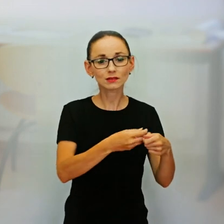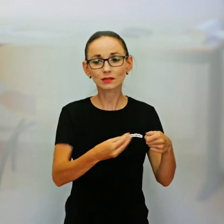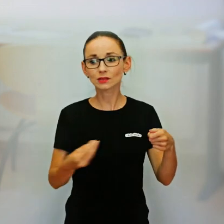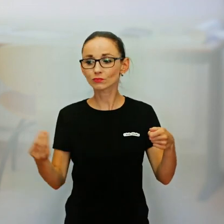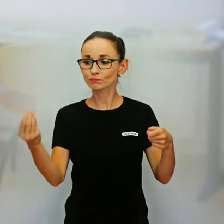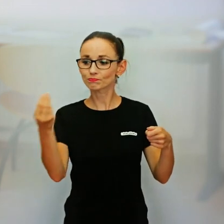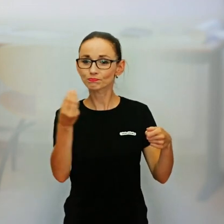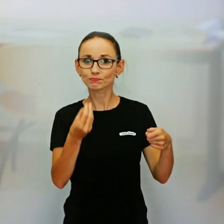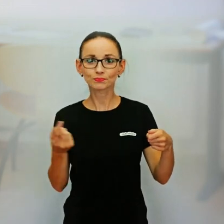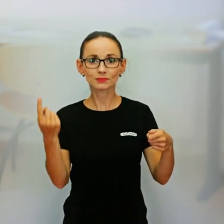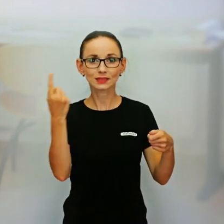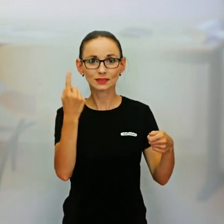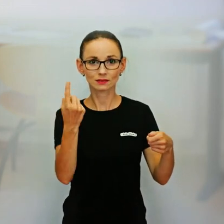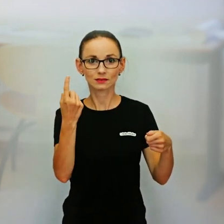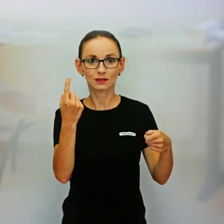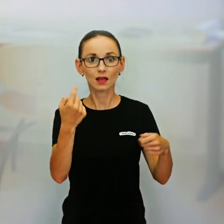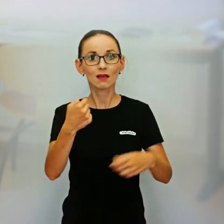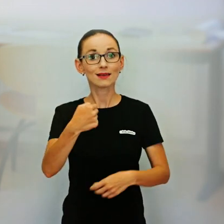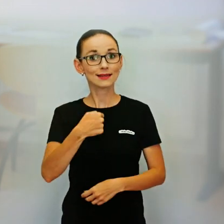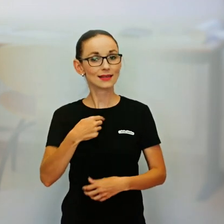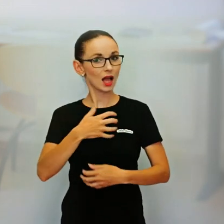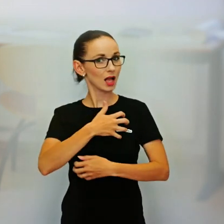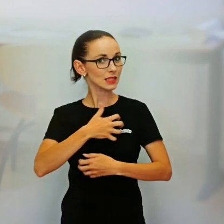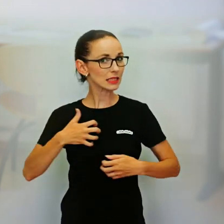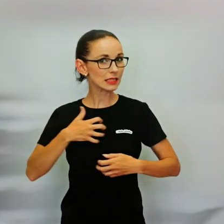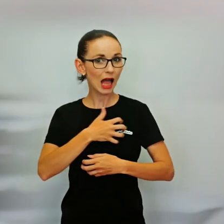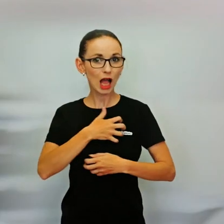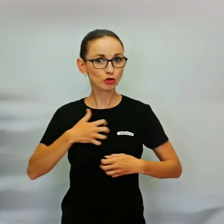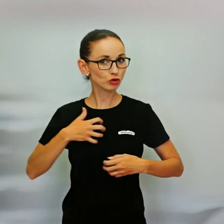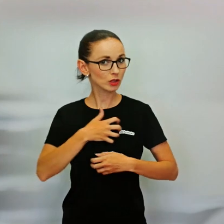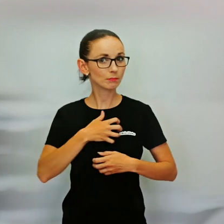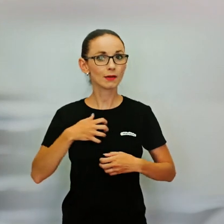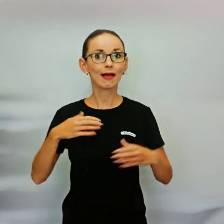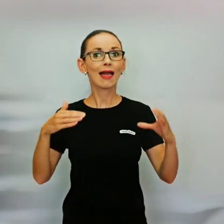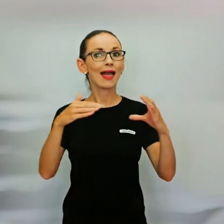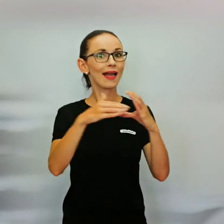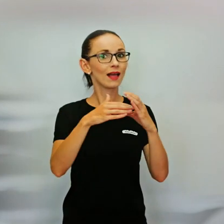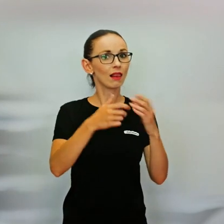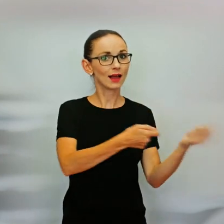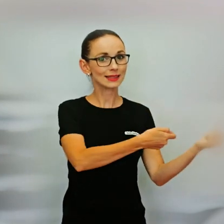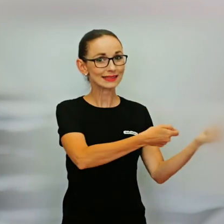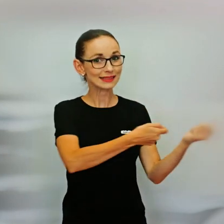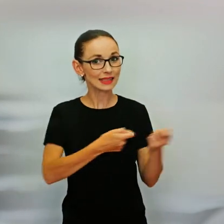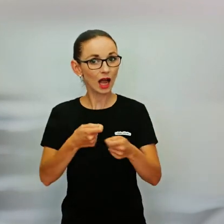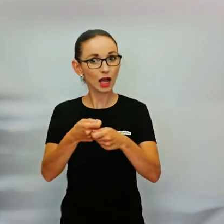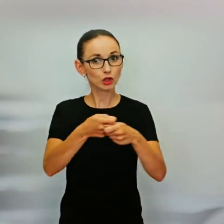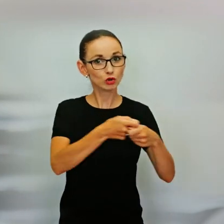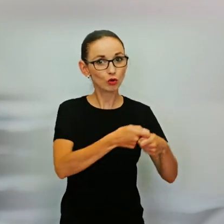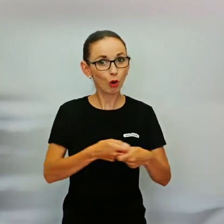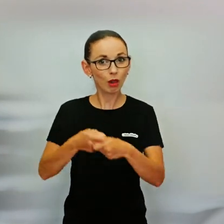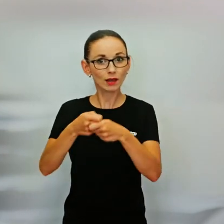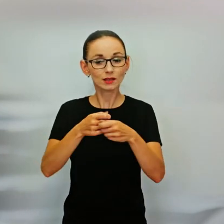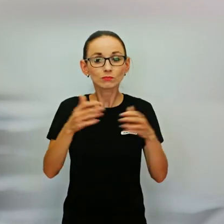nekázal, nemali to ako povinnú jazdu, ale chceli s ňou sedieť. A to je podľa mňa taká devíza aj do života, že už jednoducho